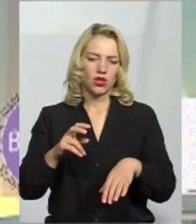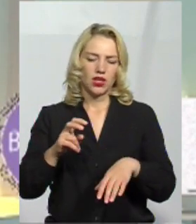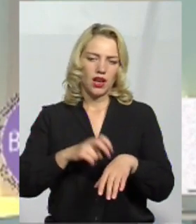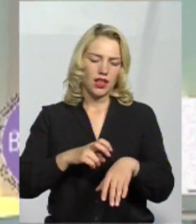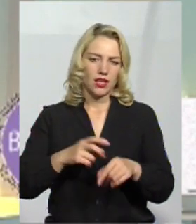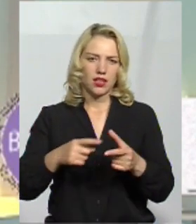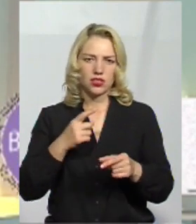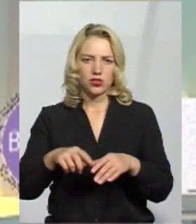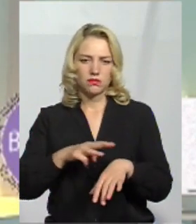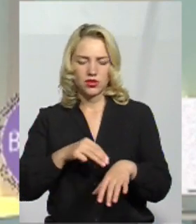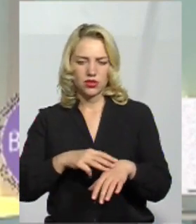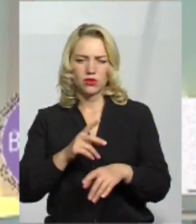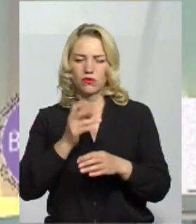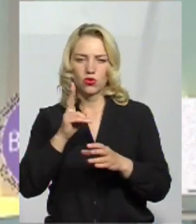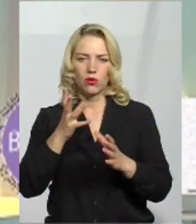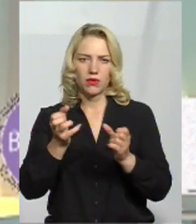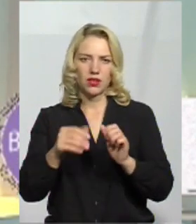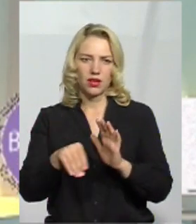хабарі, будь-хто. Другий крок.